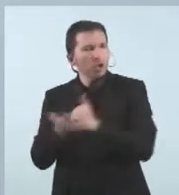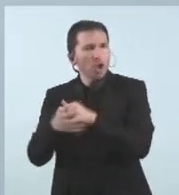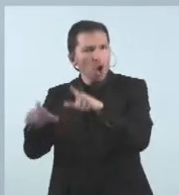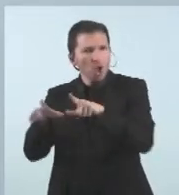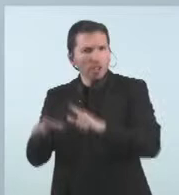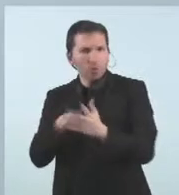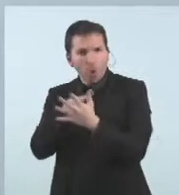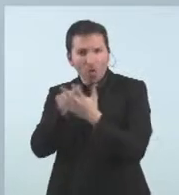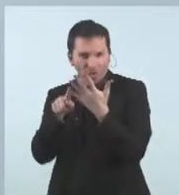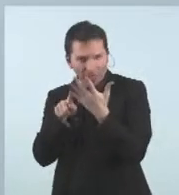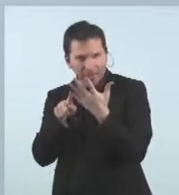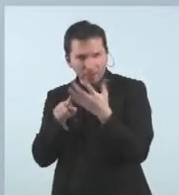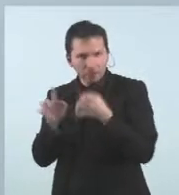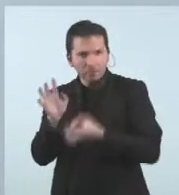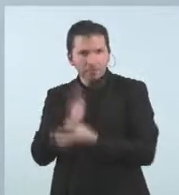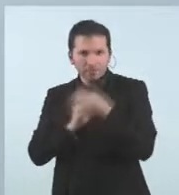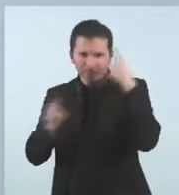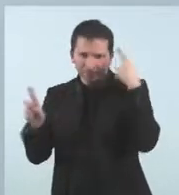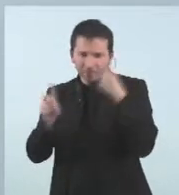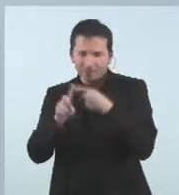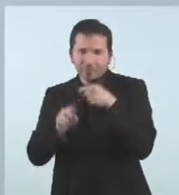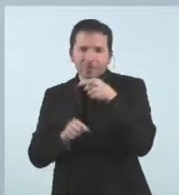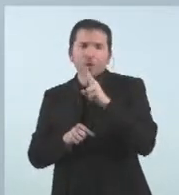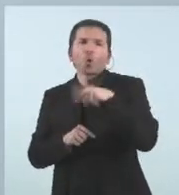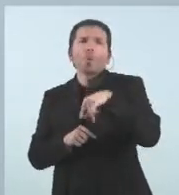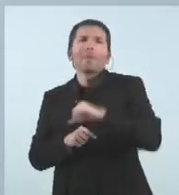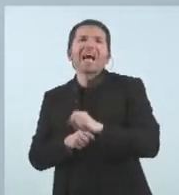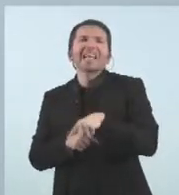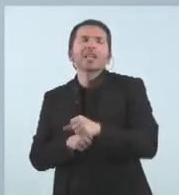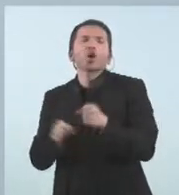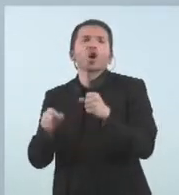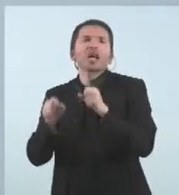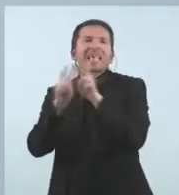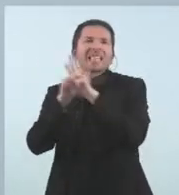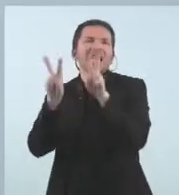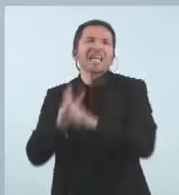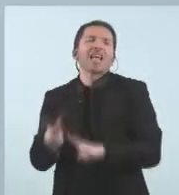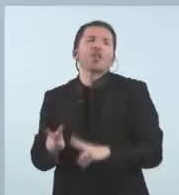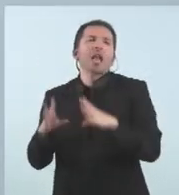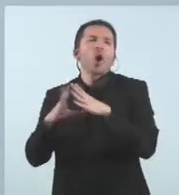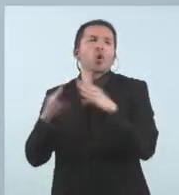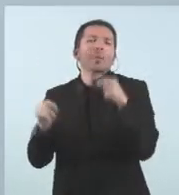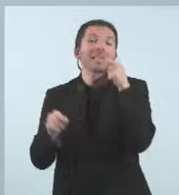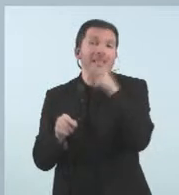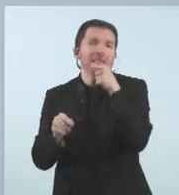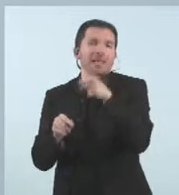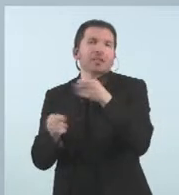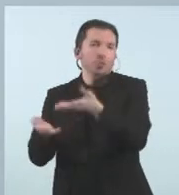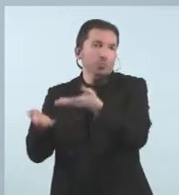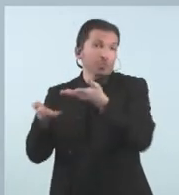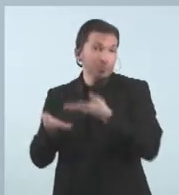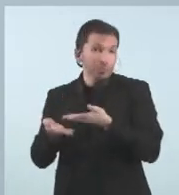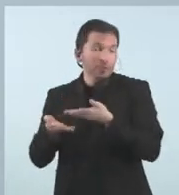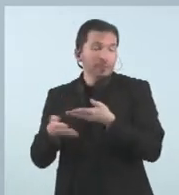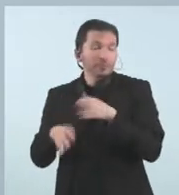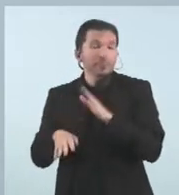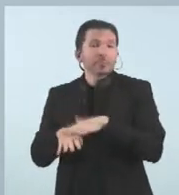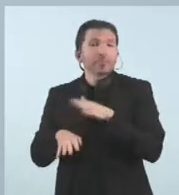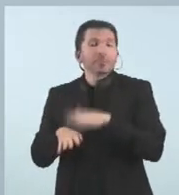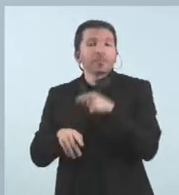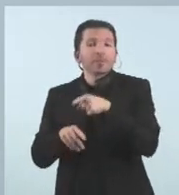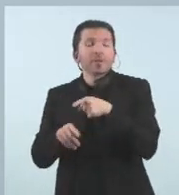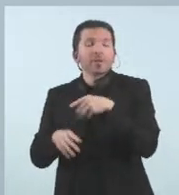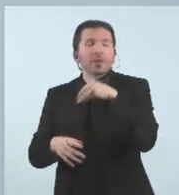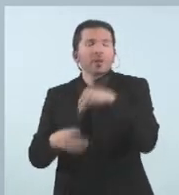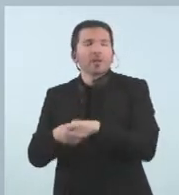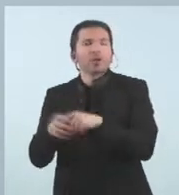de la institució Humanium International University i tenen l'objectiu, després d'haver seguit el filtre de l'Agència de Qualitat de l